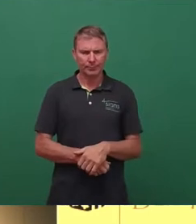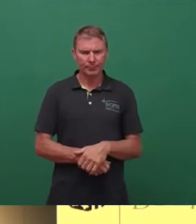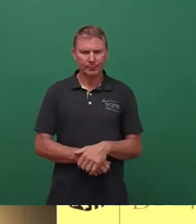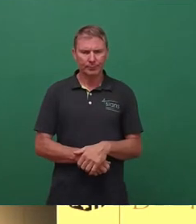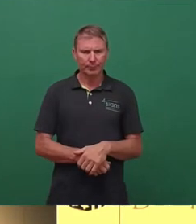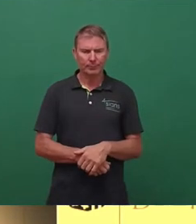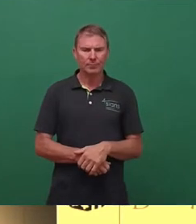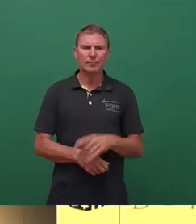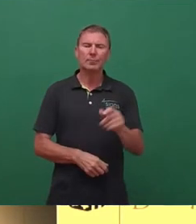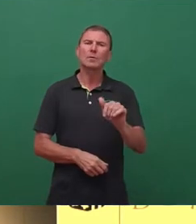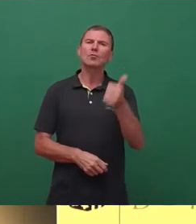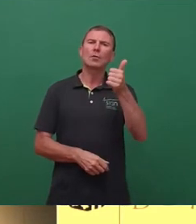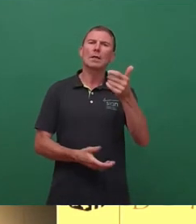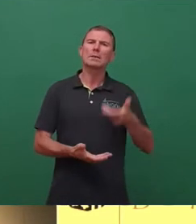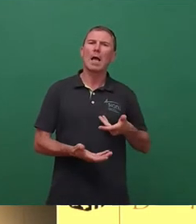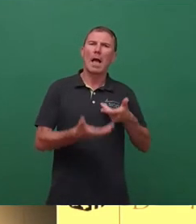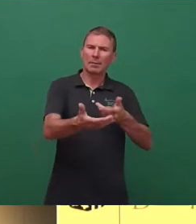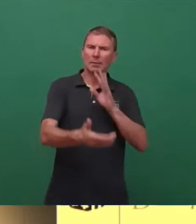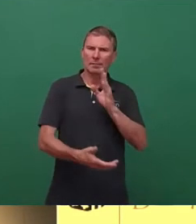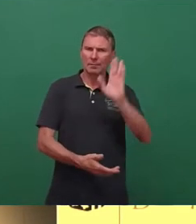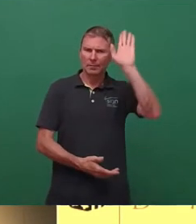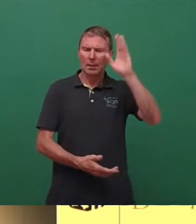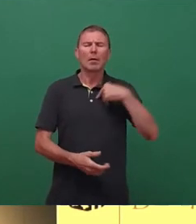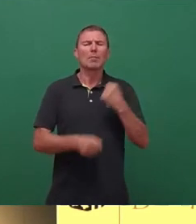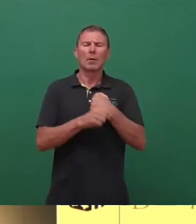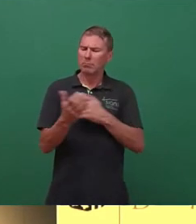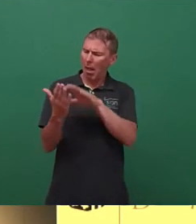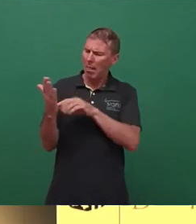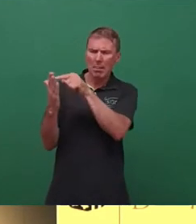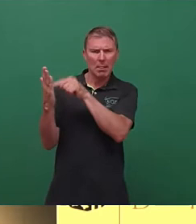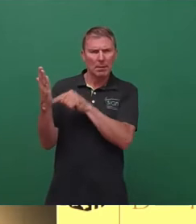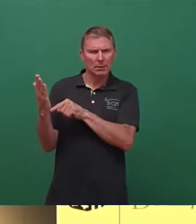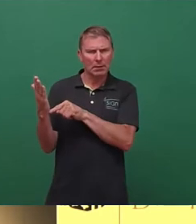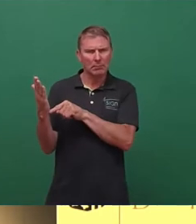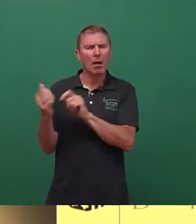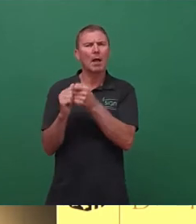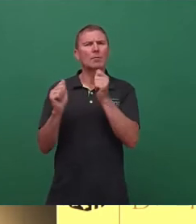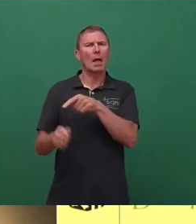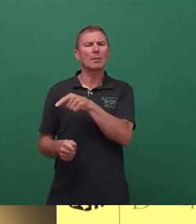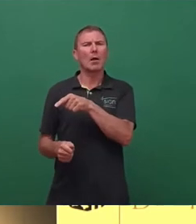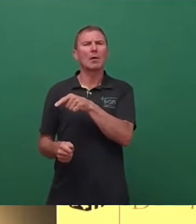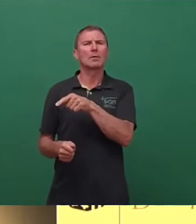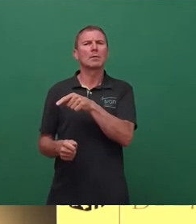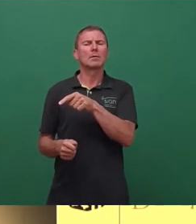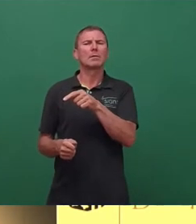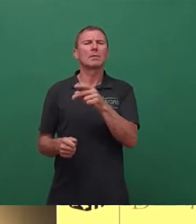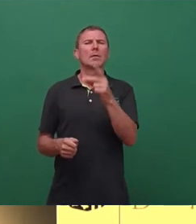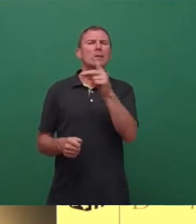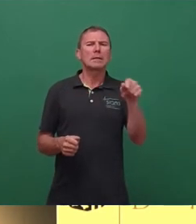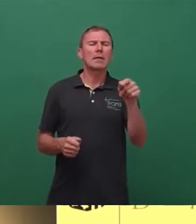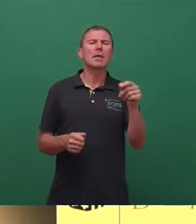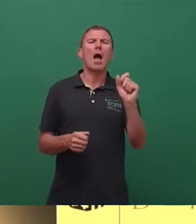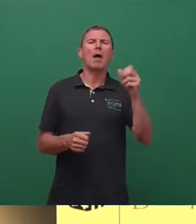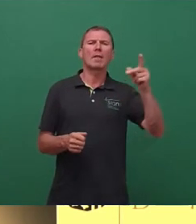zunächst eingebracht werden können. Ich mache es mal so, wie auf meiner Liste hier steht. Änderungsantrag Dissidenten, Änderungsantrag AfD